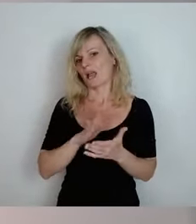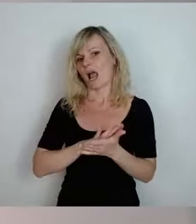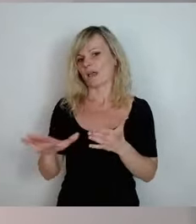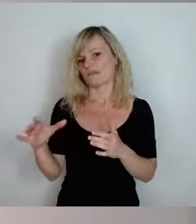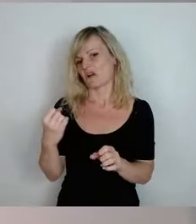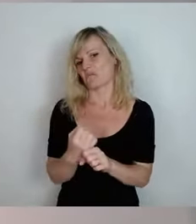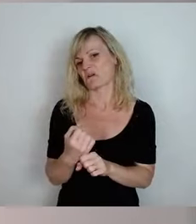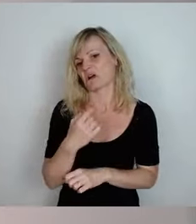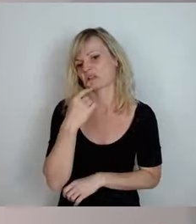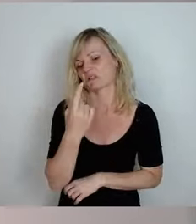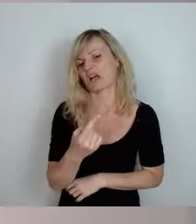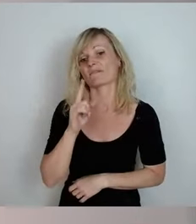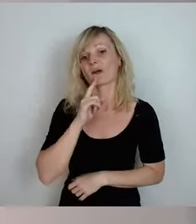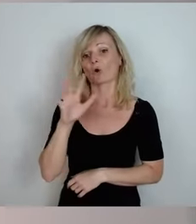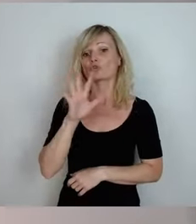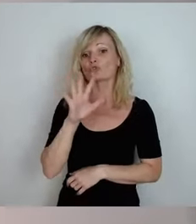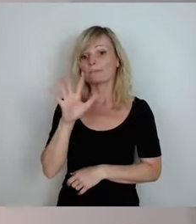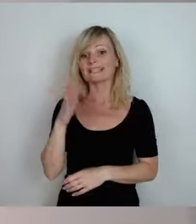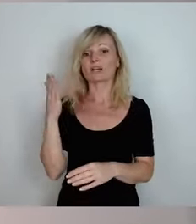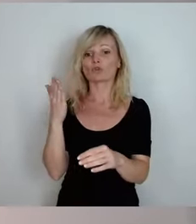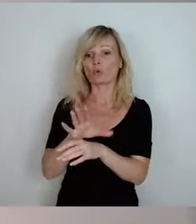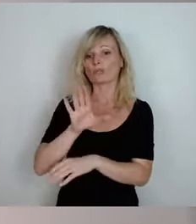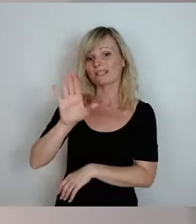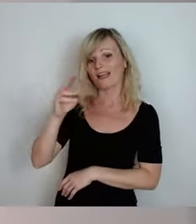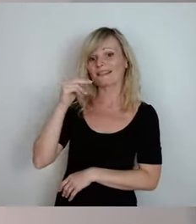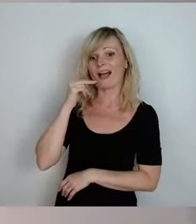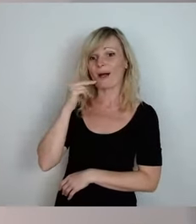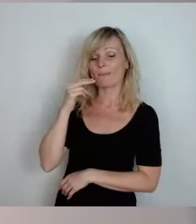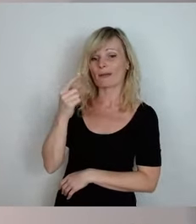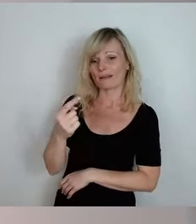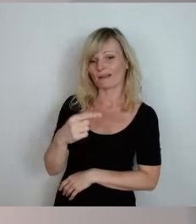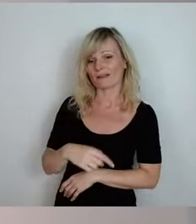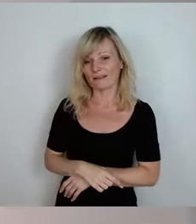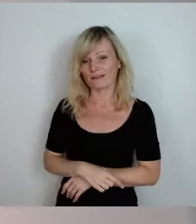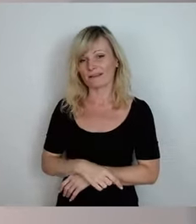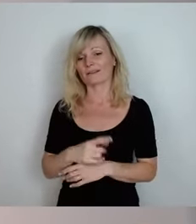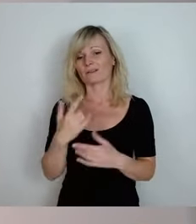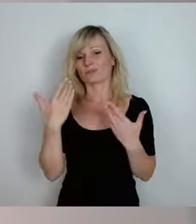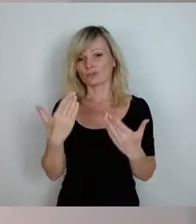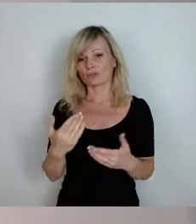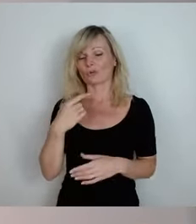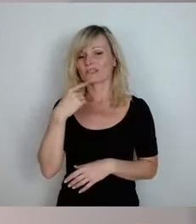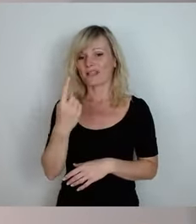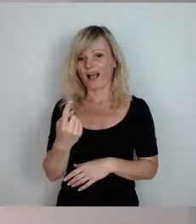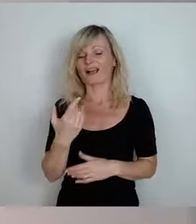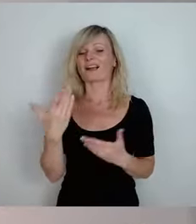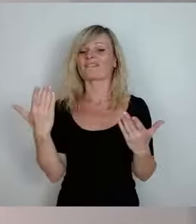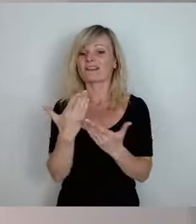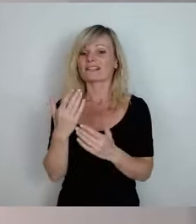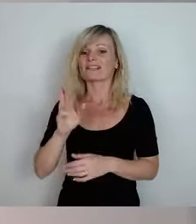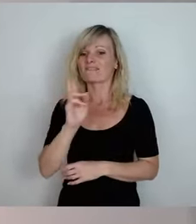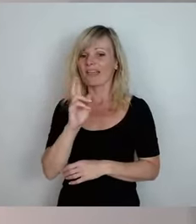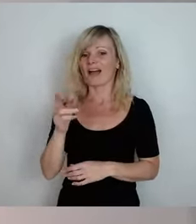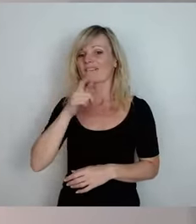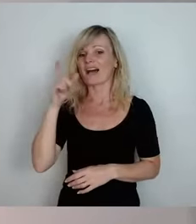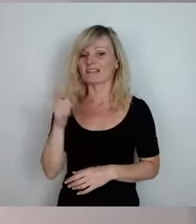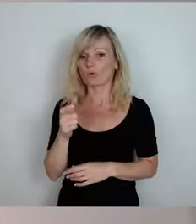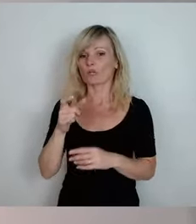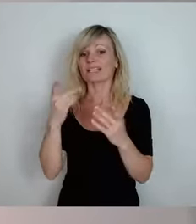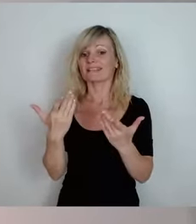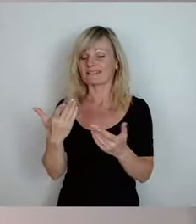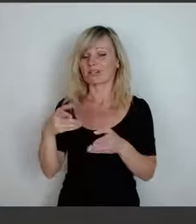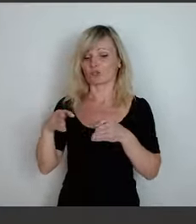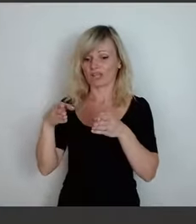Schmieder, schon allein der Name sagt den Adressaten Staatsstraßen. Das heißt, eigentlich